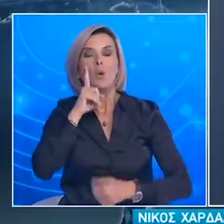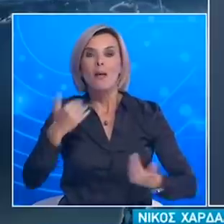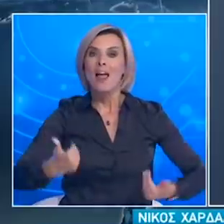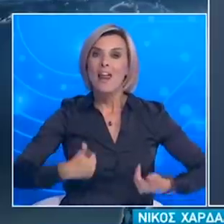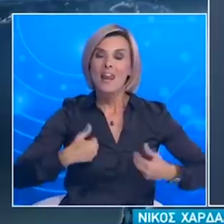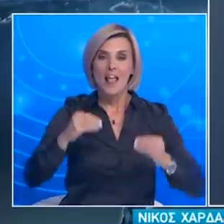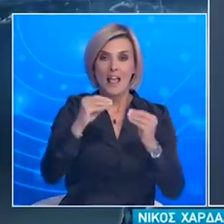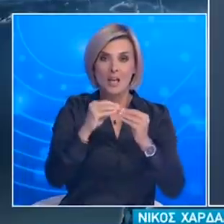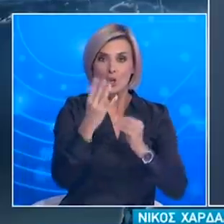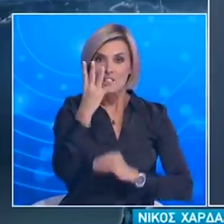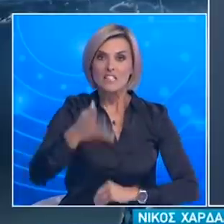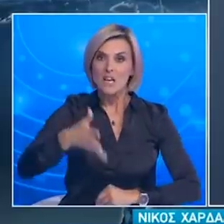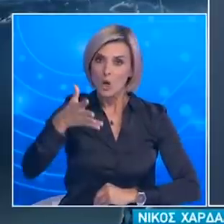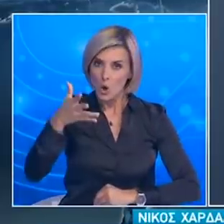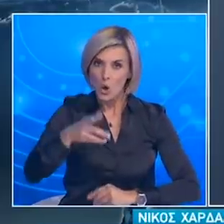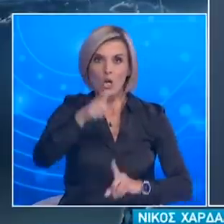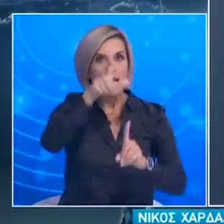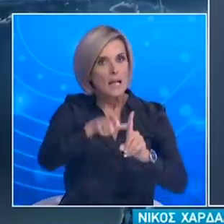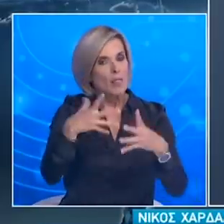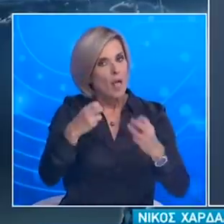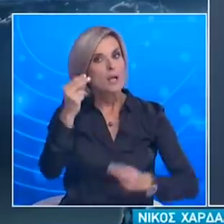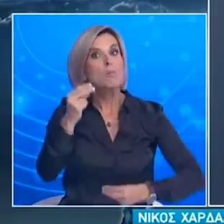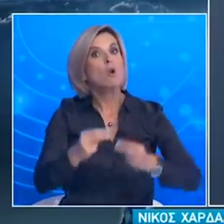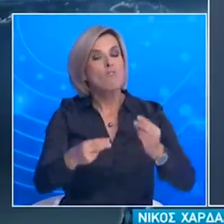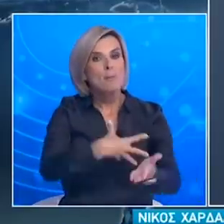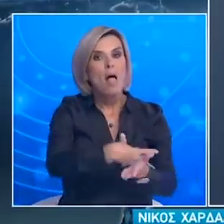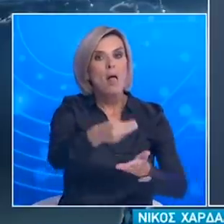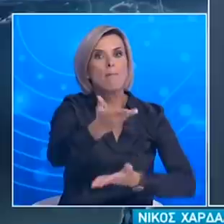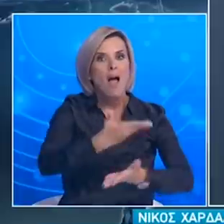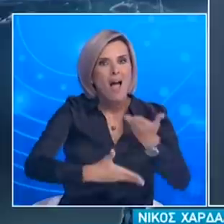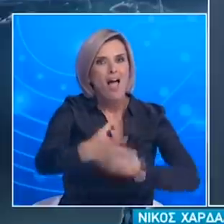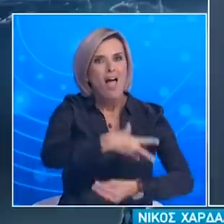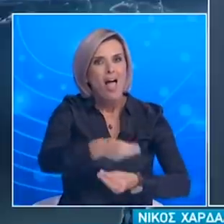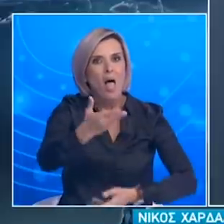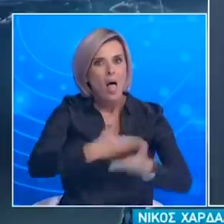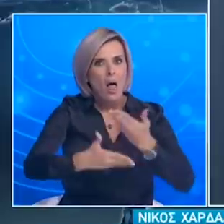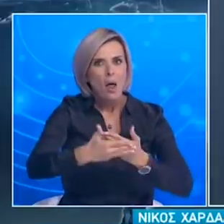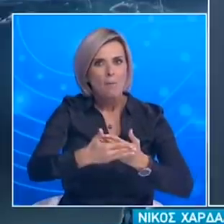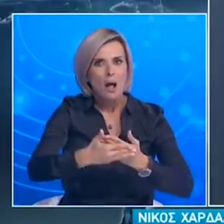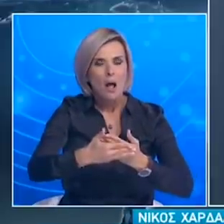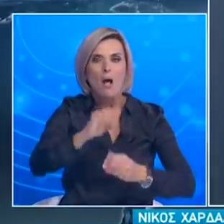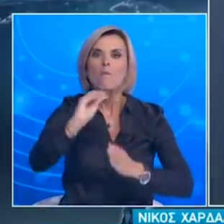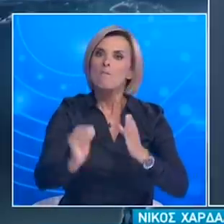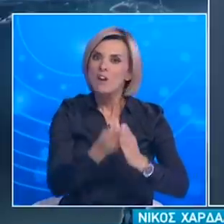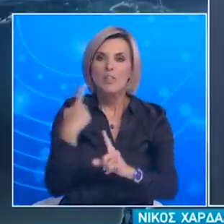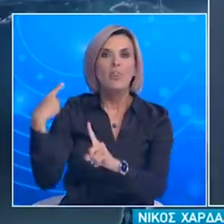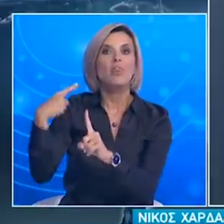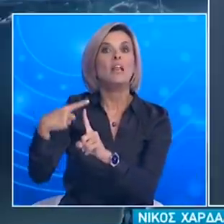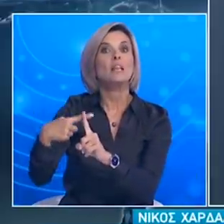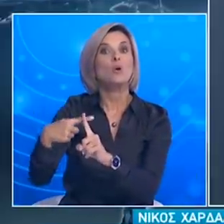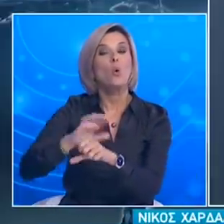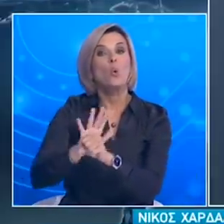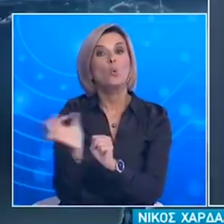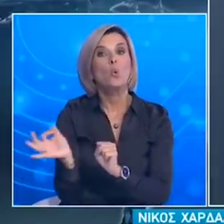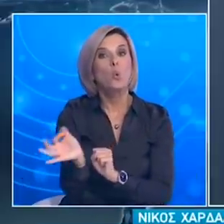είναι θετική επιβιβάζεται σε πλοίο για να ταξιδέψει για διακοπές σε ένα νησί Θέμα ατομικής ευθύνης είναι το